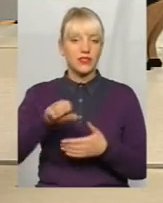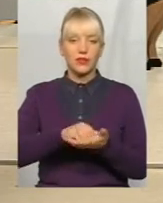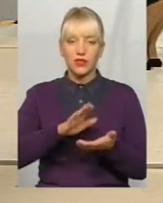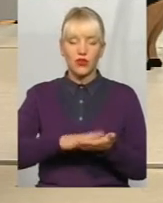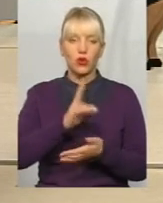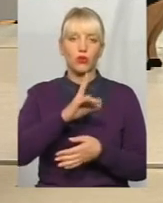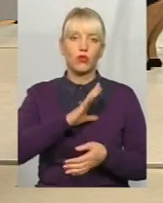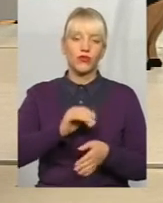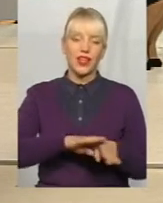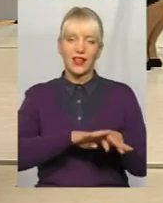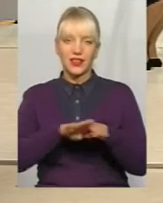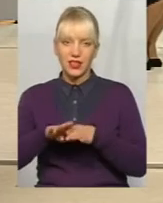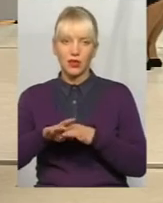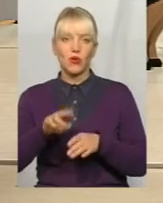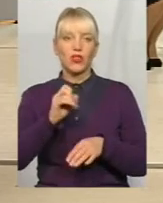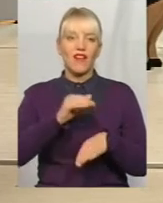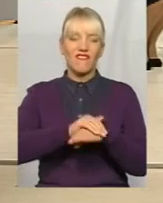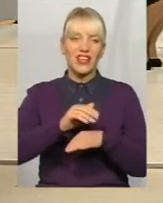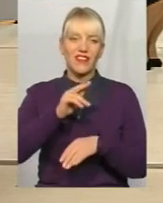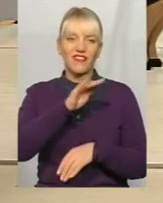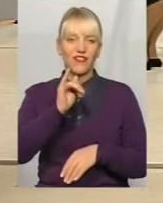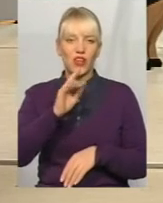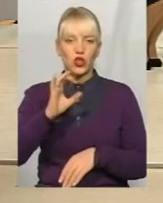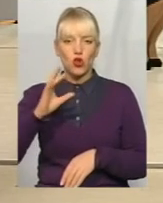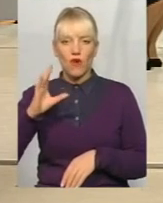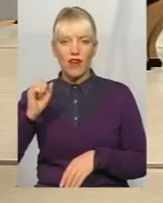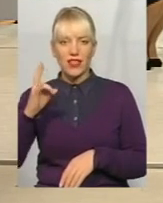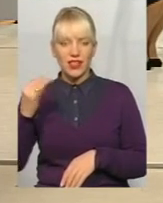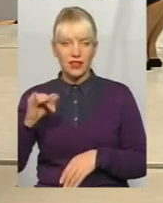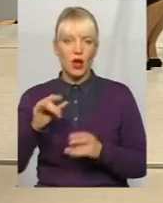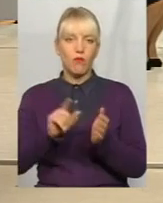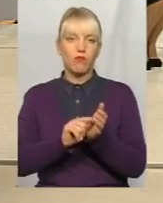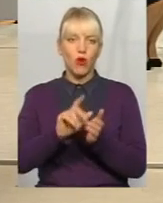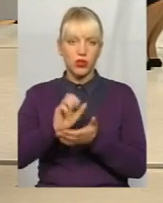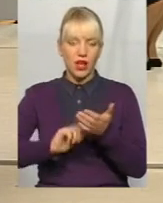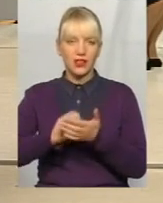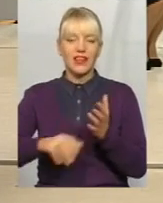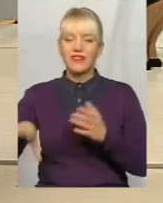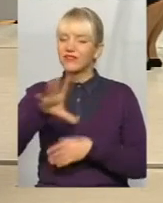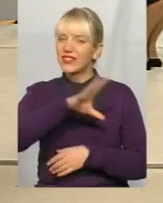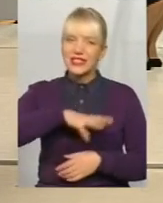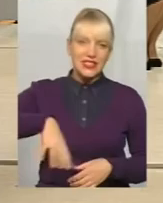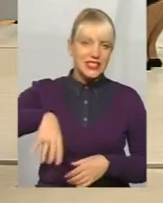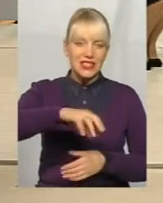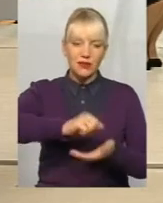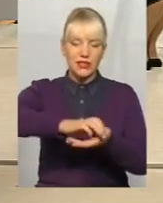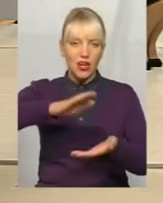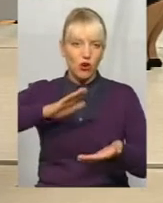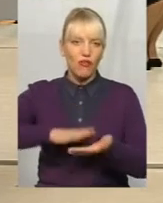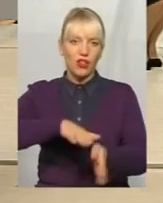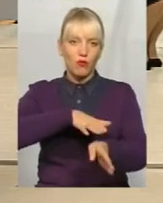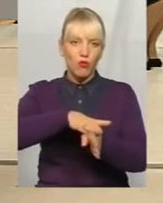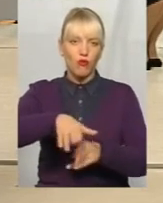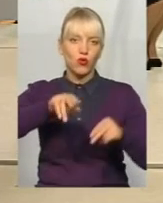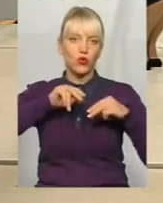єдиному податку, хто на фіксованому податку. Всім зарахували, включно по грудень цього року, повністю весь страховий